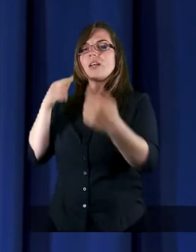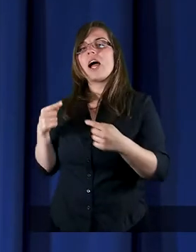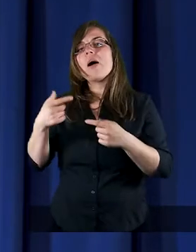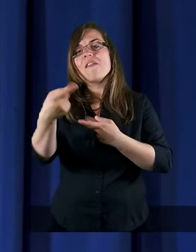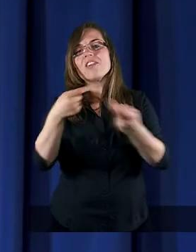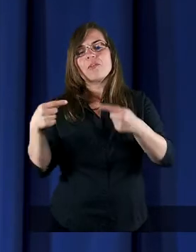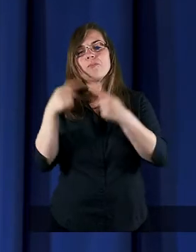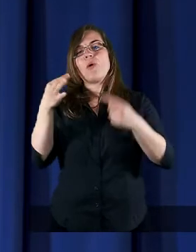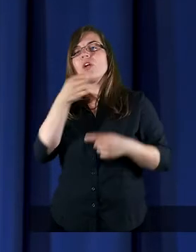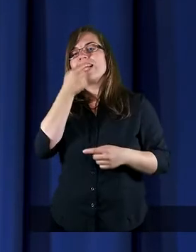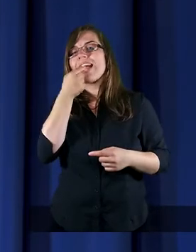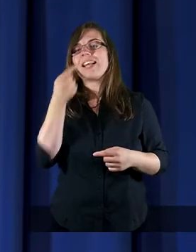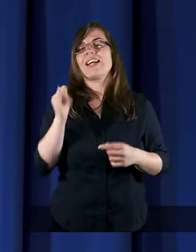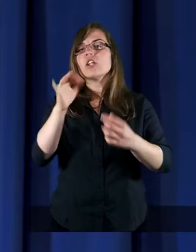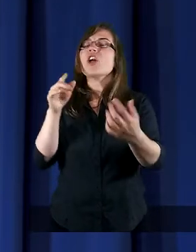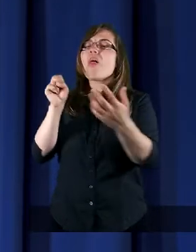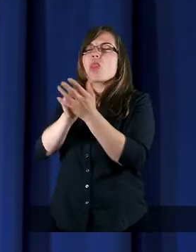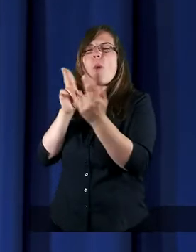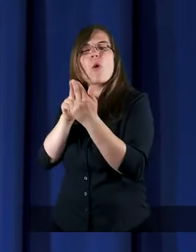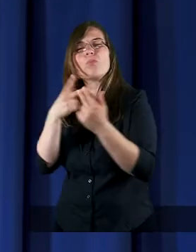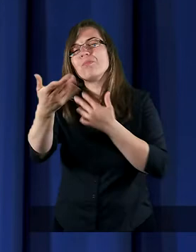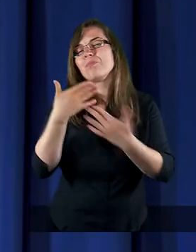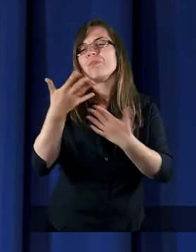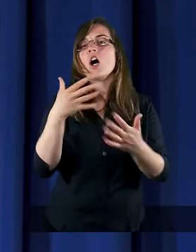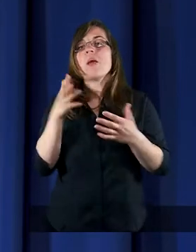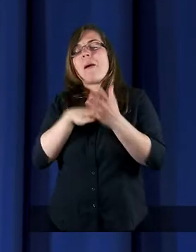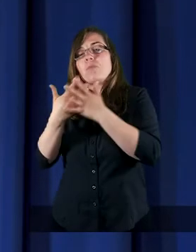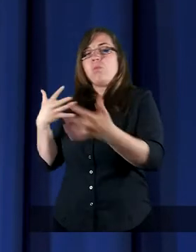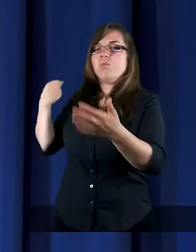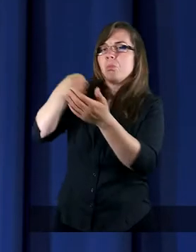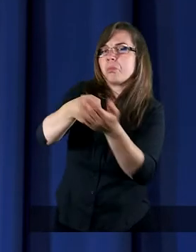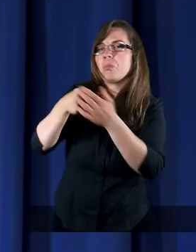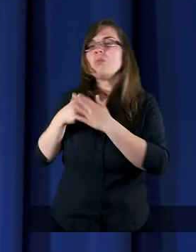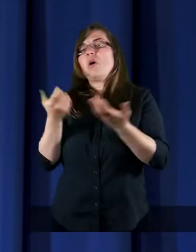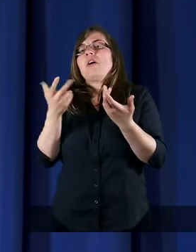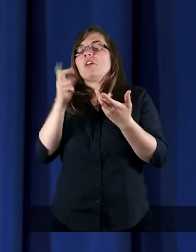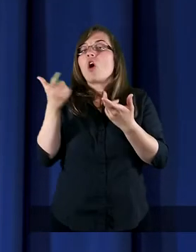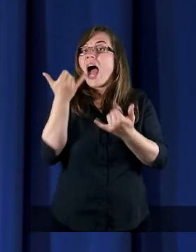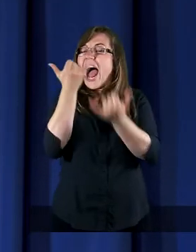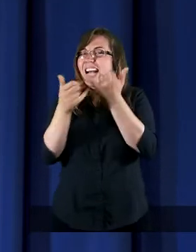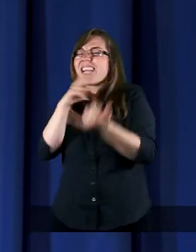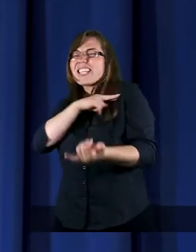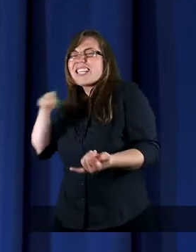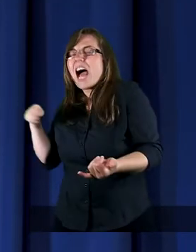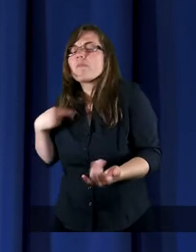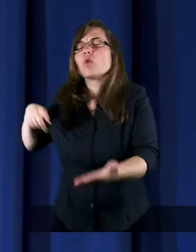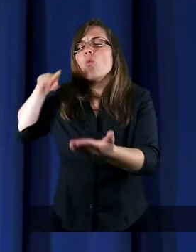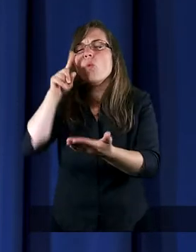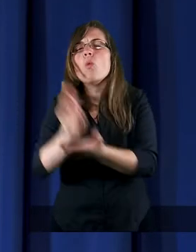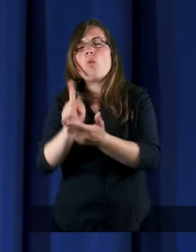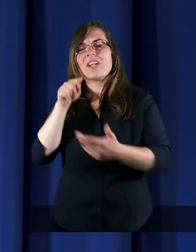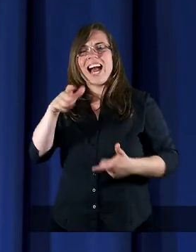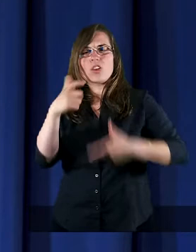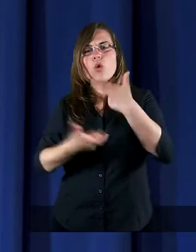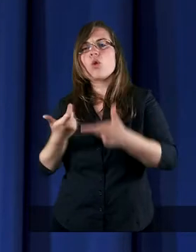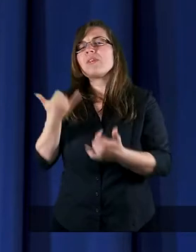bo inaczej dojdzie do nieporozumienia, a nawet do rękoczynów. Ale kochani, jeśli uda nam się do takiego spotkania